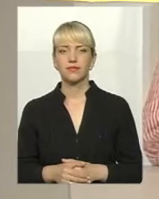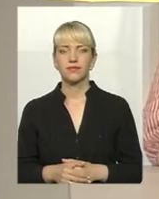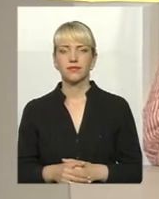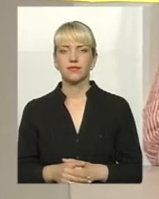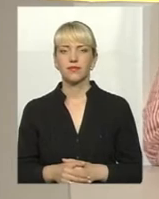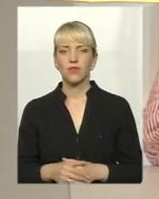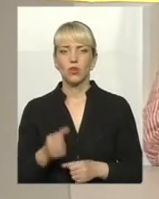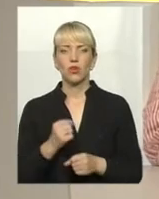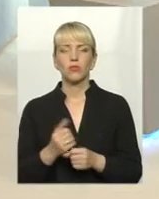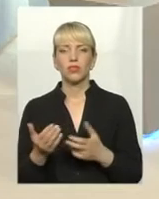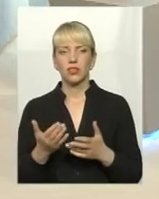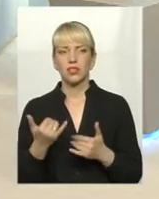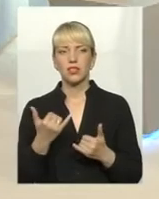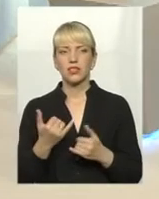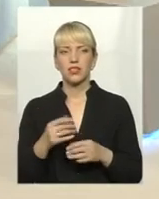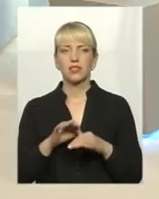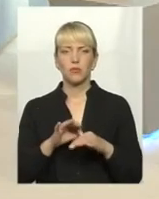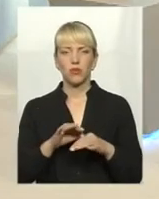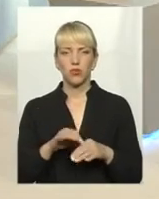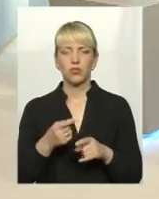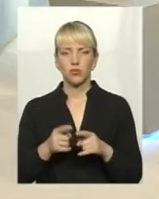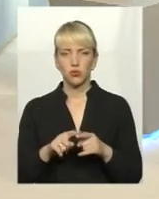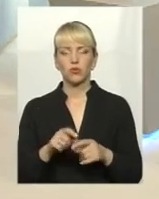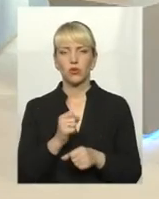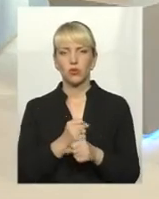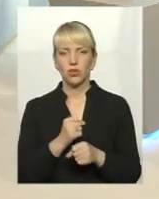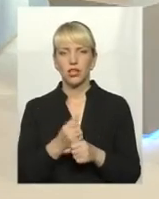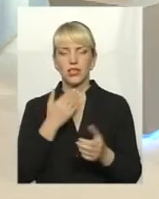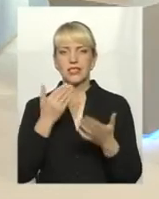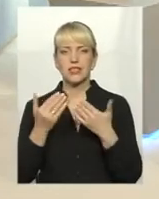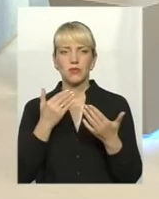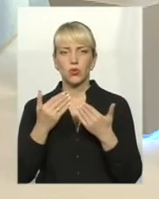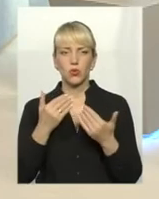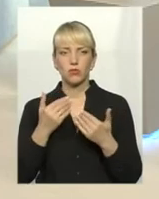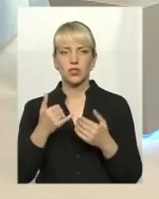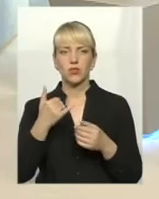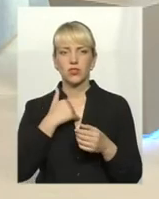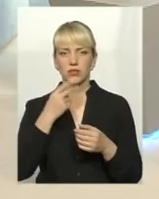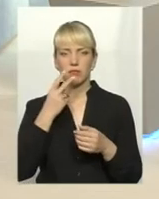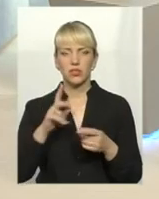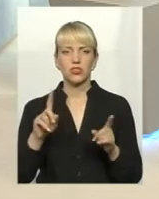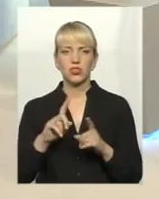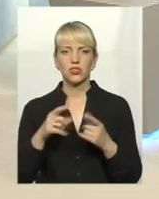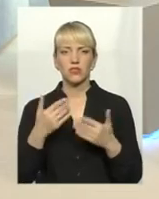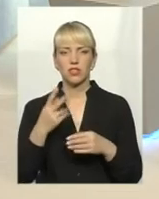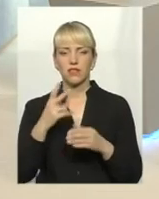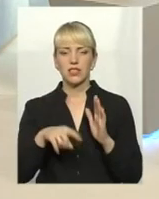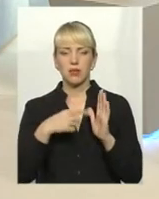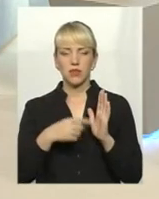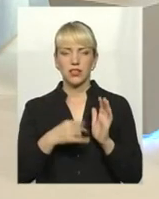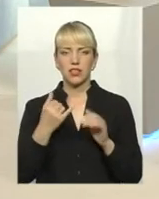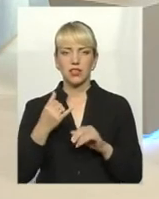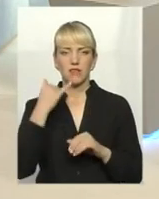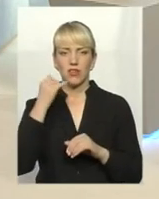Робота яка? От зараз і проводимо роботу. Спілкуємося. У нас, бачите, вже два запитання і два